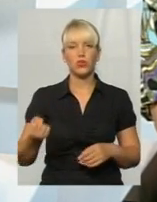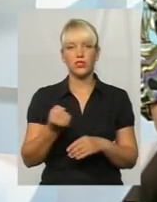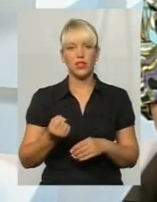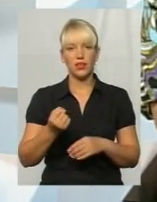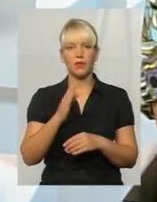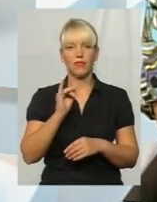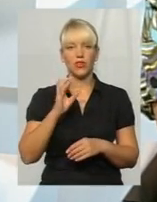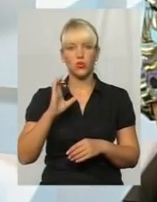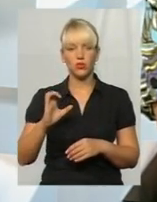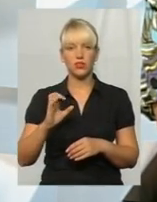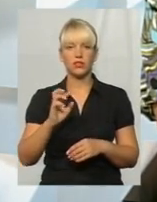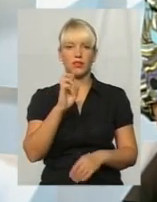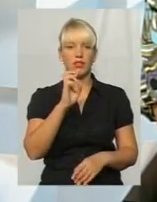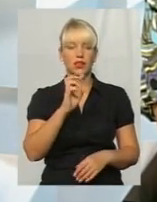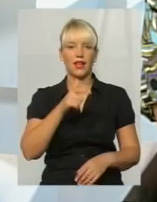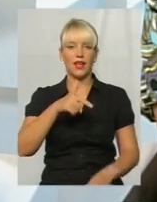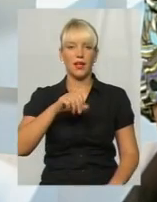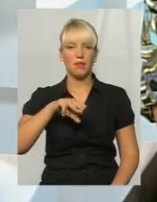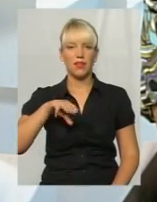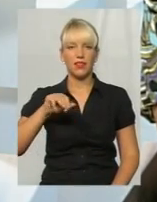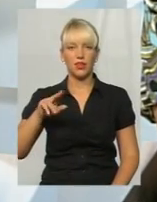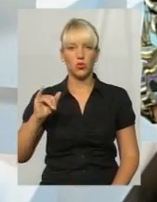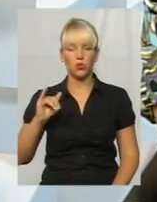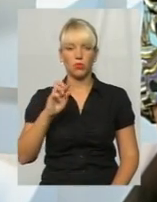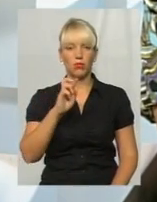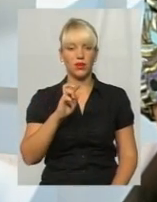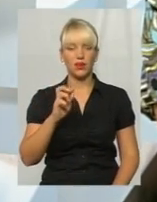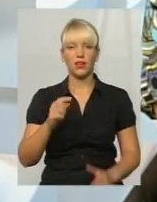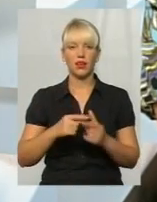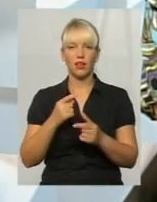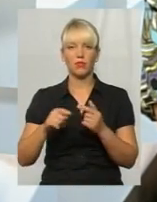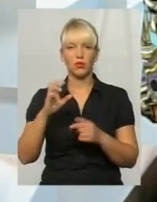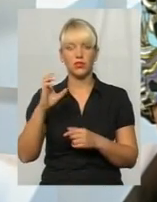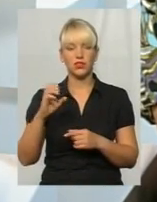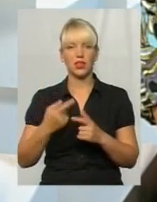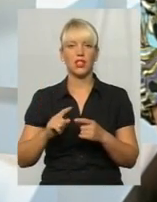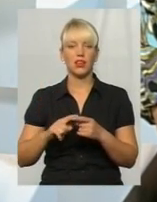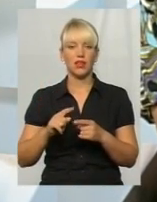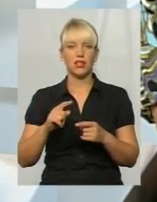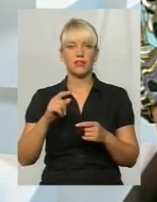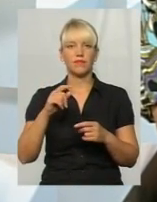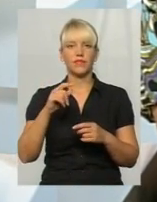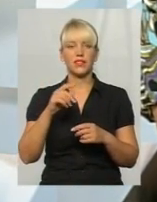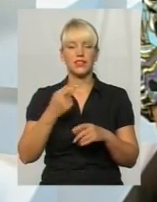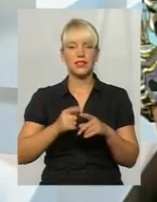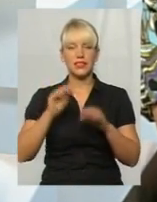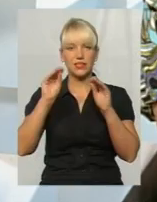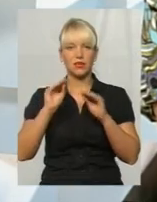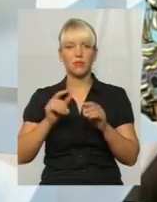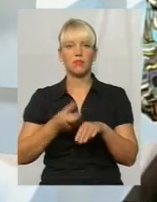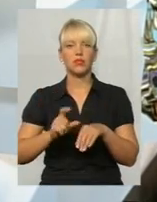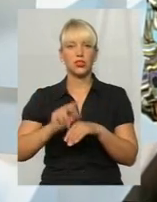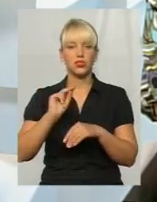Ці дані перевищують показники за кількістю віллінфікованих або ж хворих на рак проти рівень